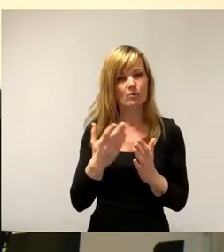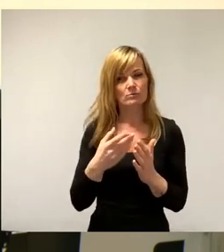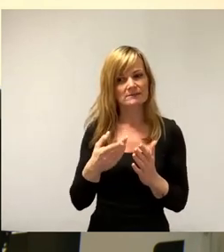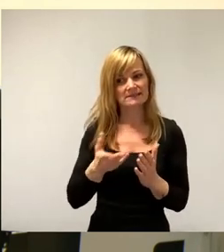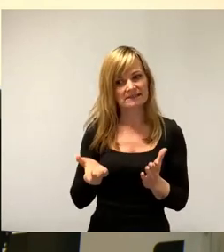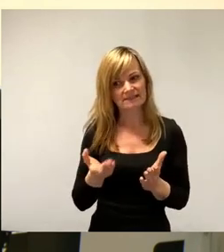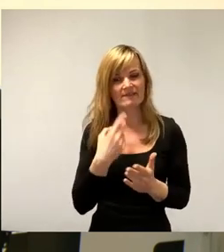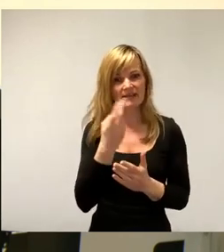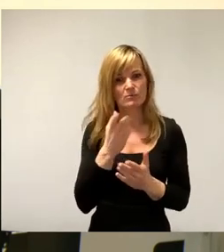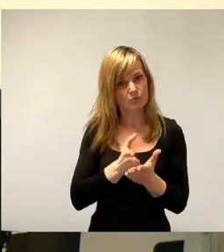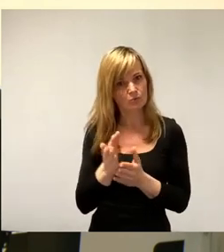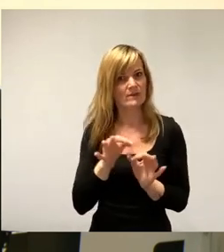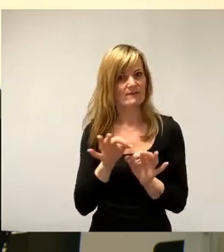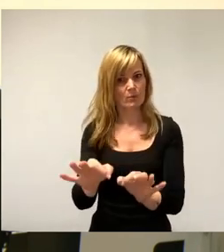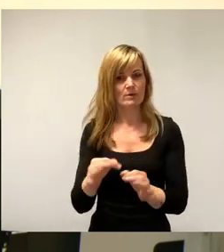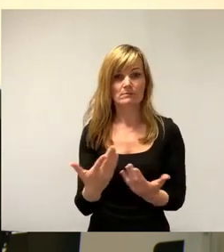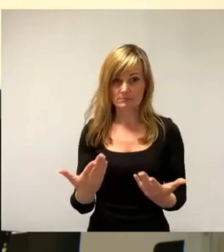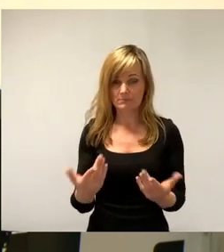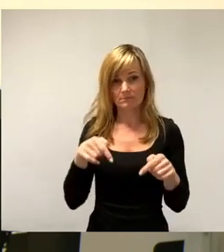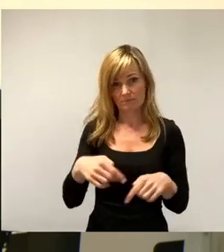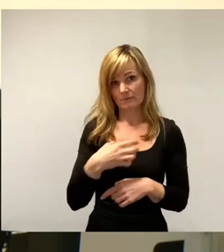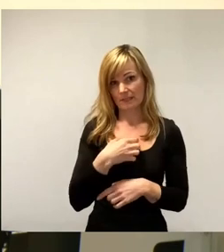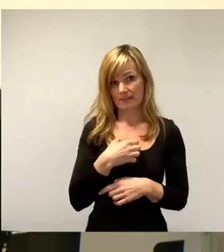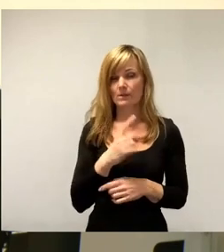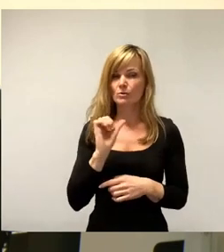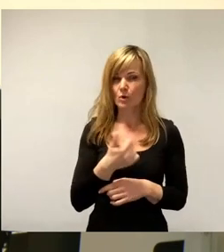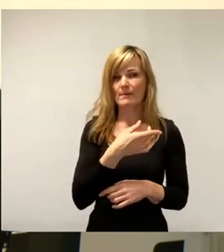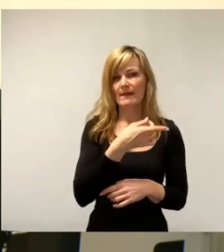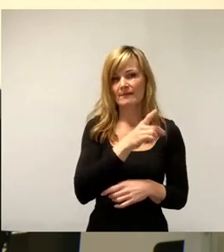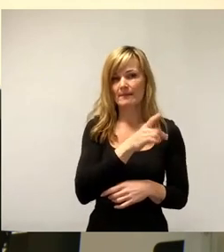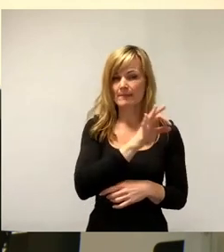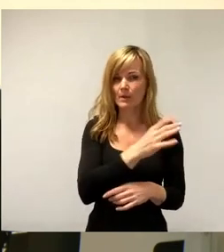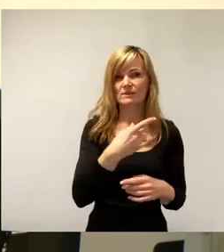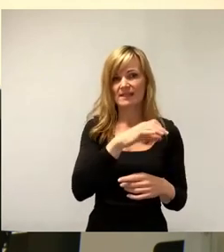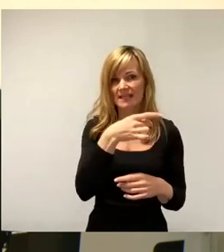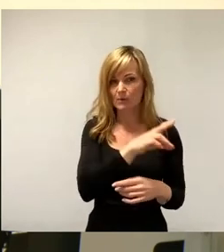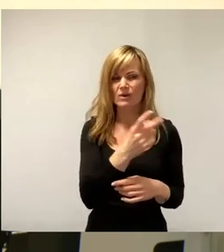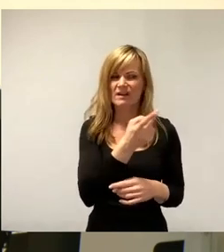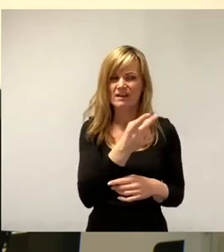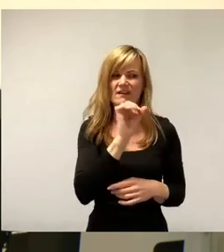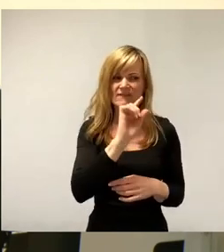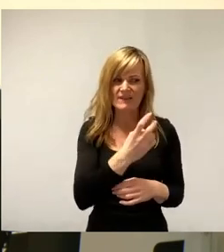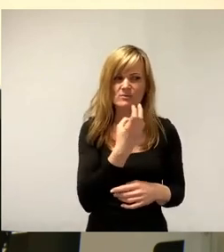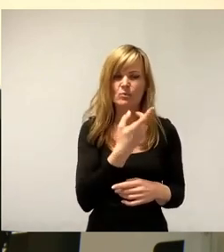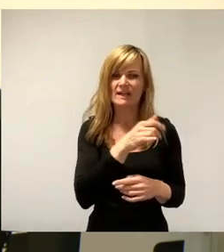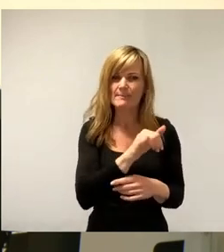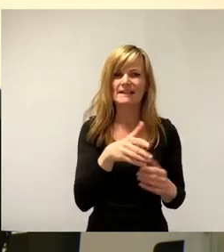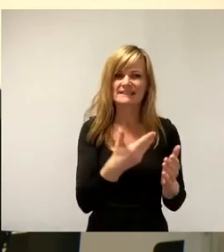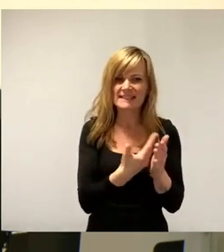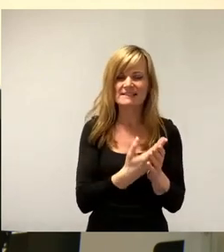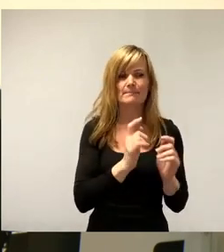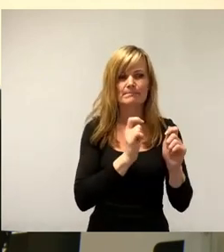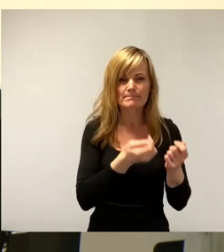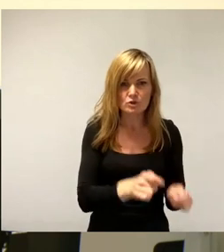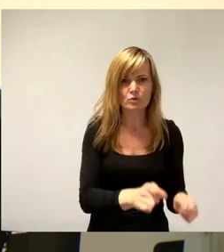Und da muss ich auch wieder auf CDU und FDP nochmal hinweisen, Sie versuchen immer mal wieder mit Beschlüssen diese Beschleunigung zu torpedieren. Das